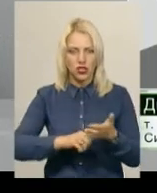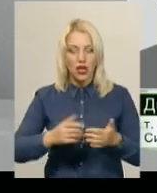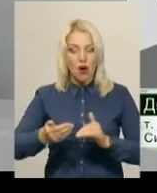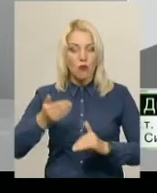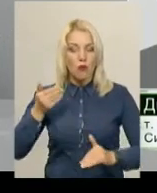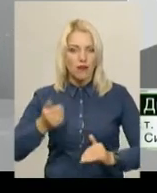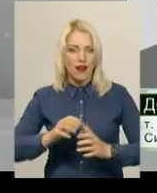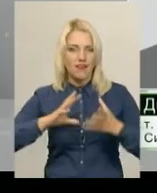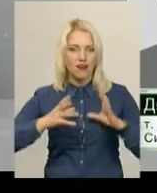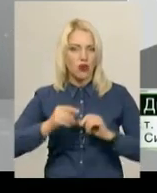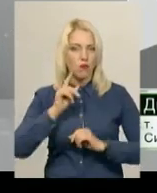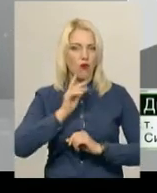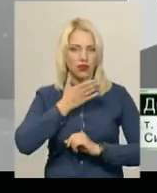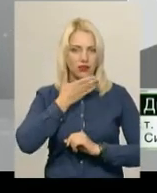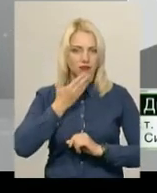поки що немає.